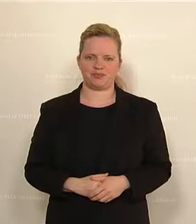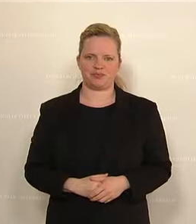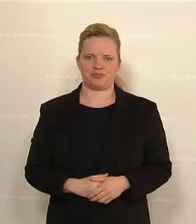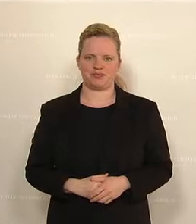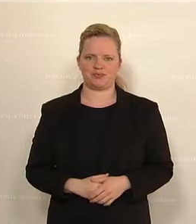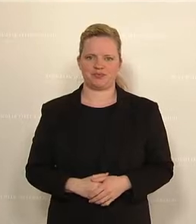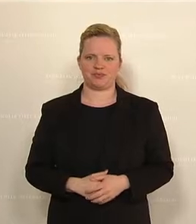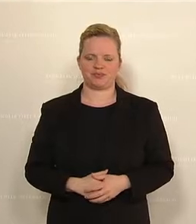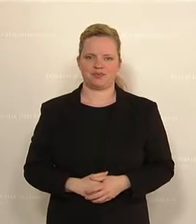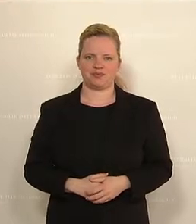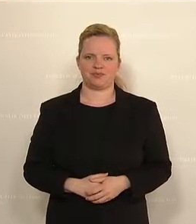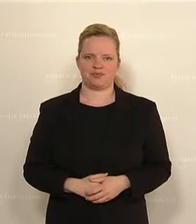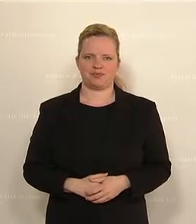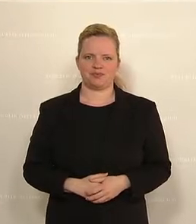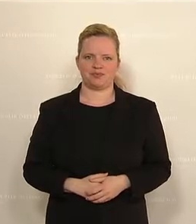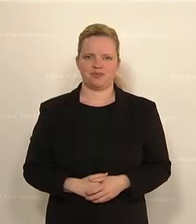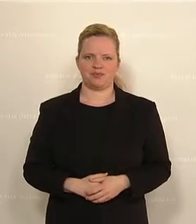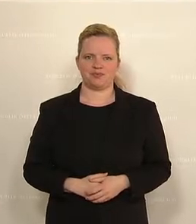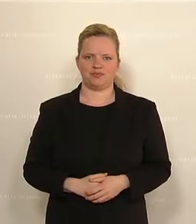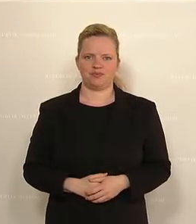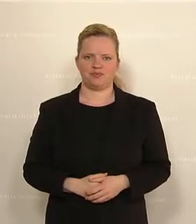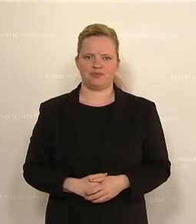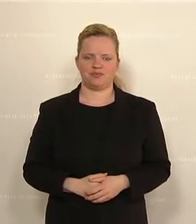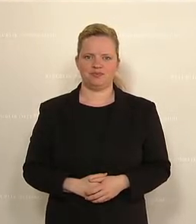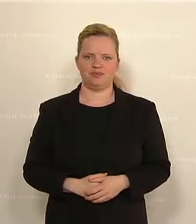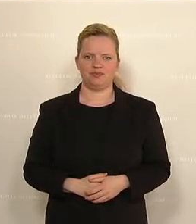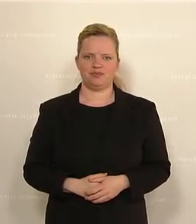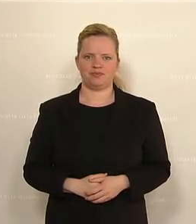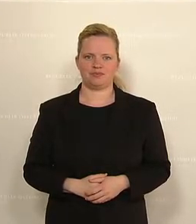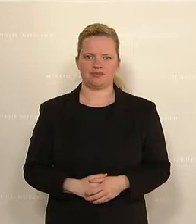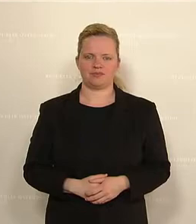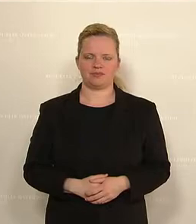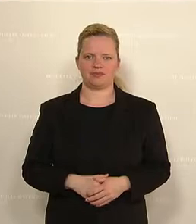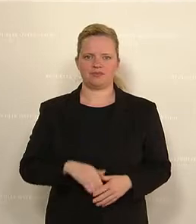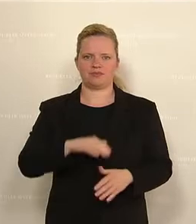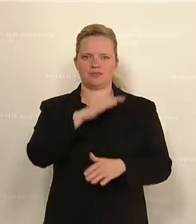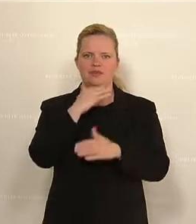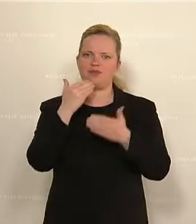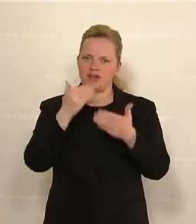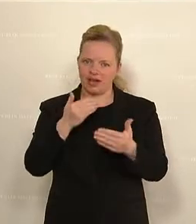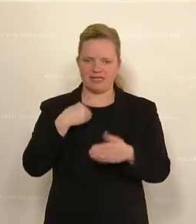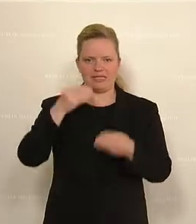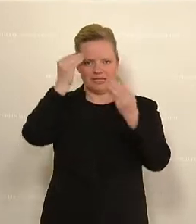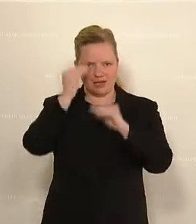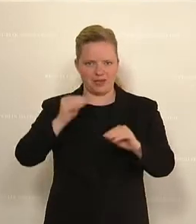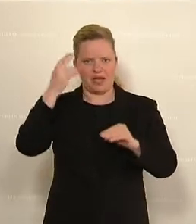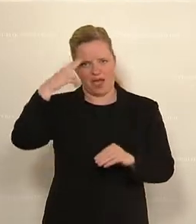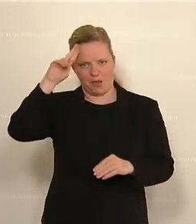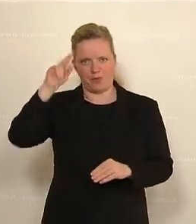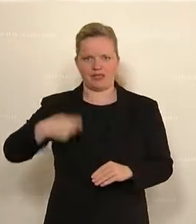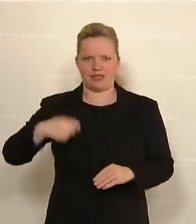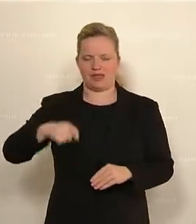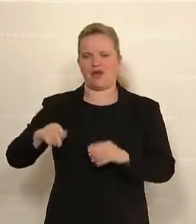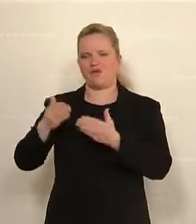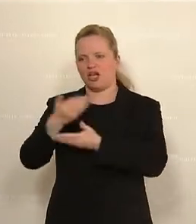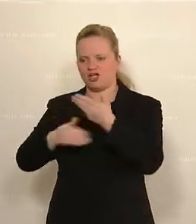Am Wort ist nun Maximilian Lercher von der SPÖ. Sehr geehrter Herr Präsident, Frau Wirtschaftsministerin, meine sehr verehrten Kolleginnen und Kollegen.